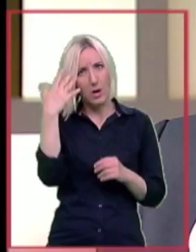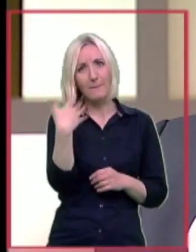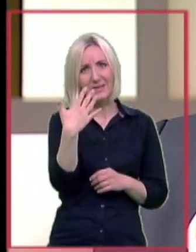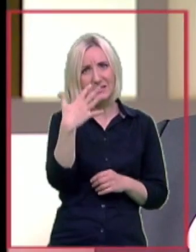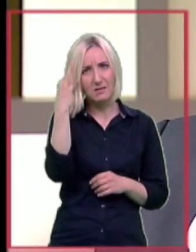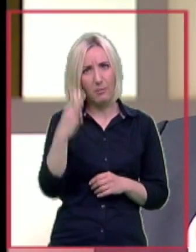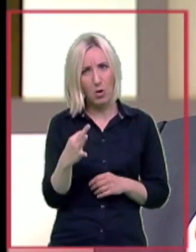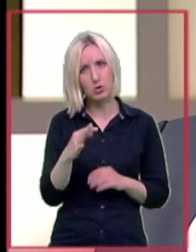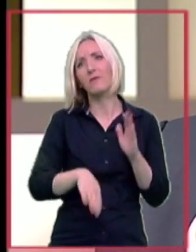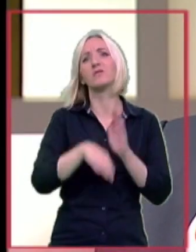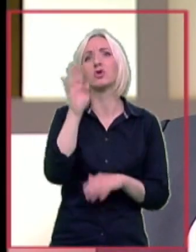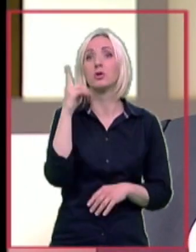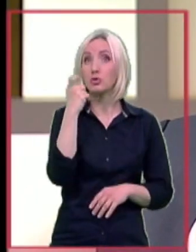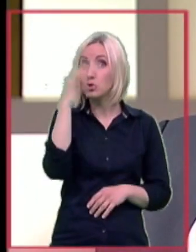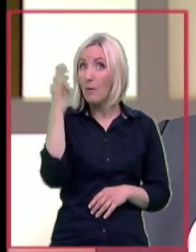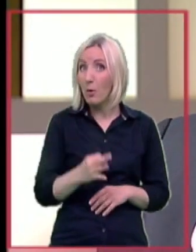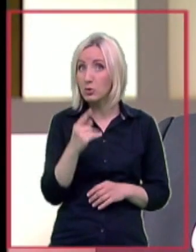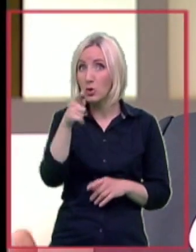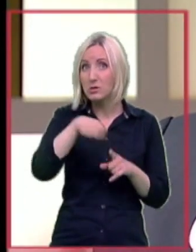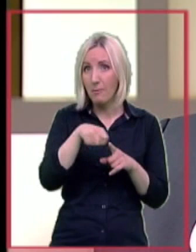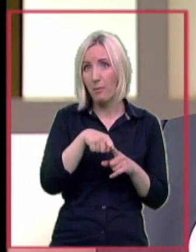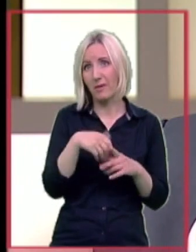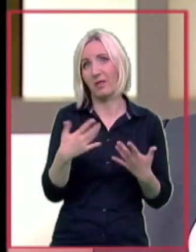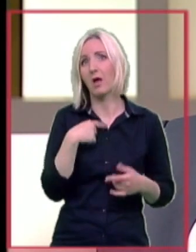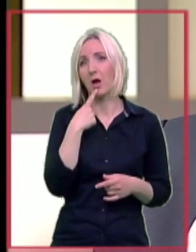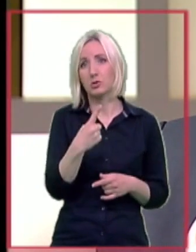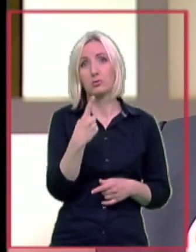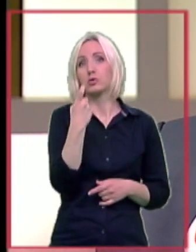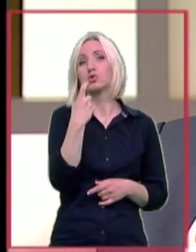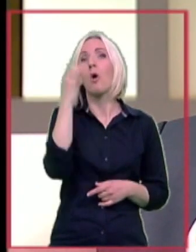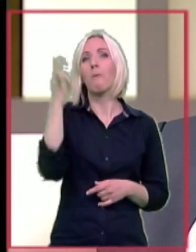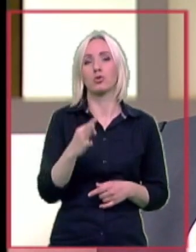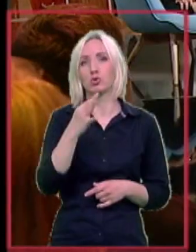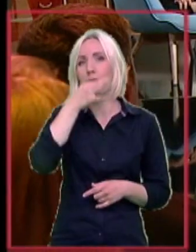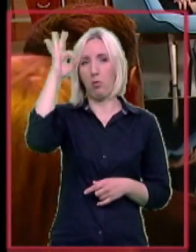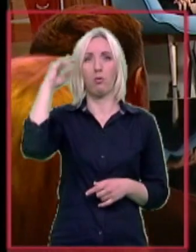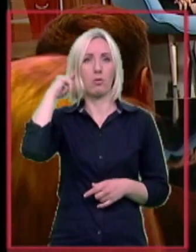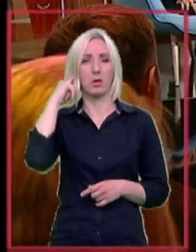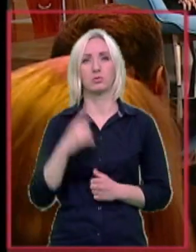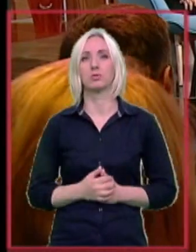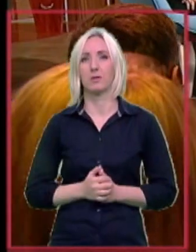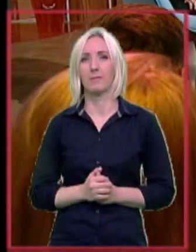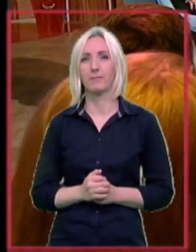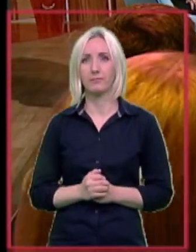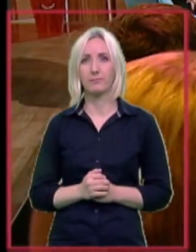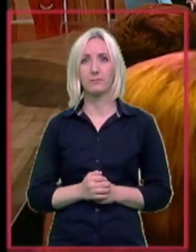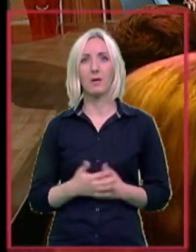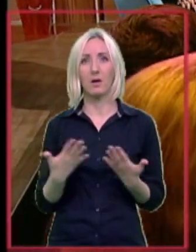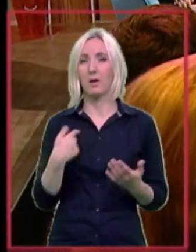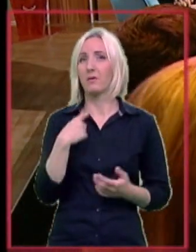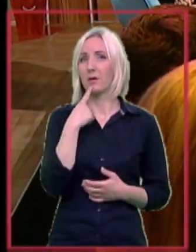posto... Ne, ne, više. Za 100 posto se popravi sluha. Da tako kažemo. Da tako kažemo. A, kažemo,